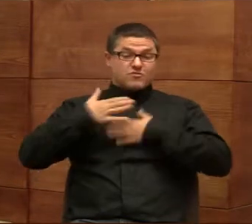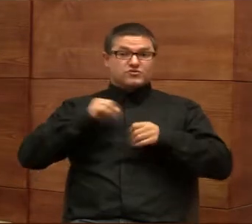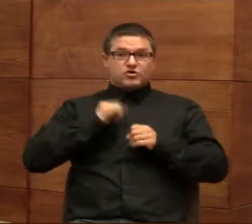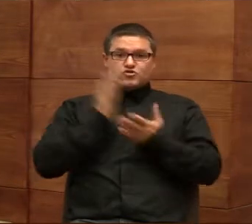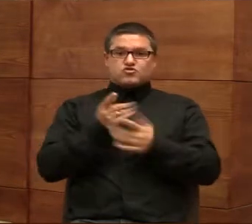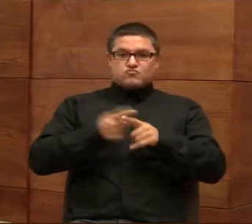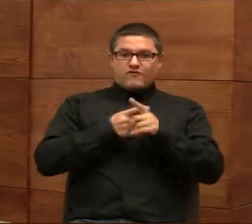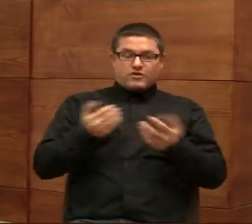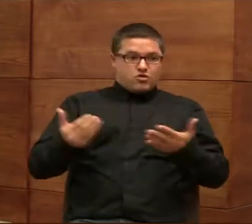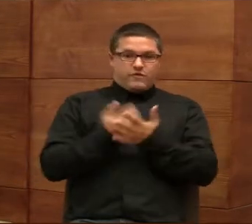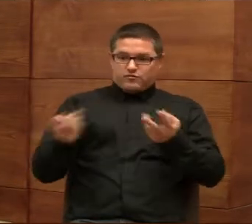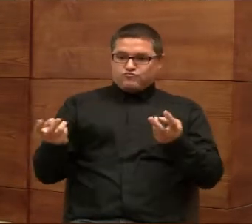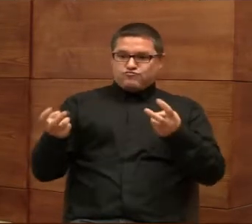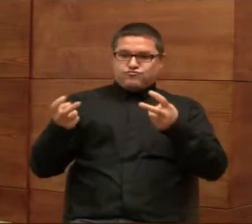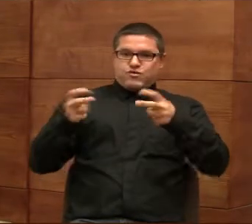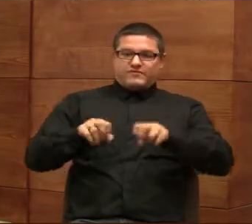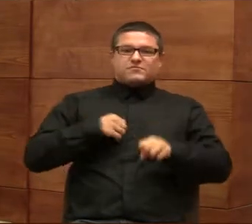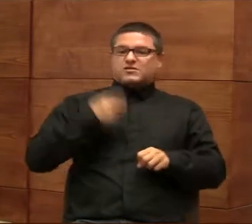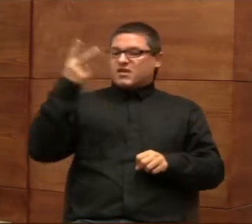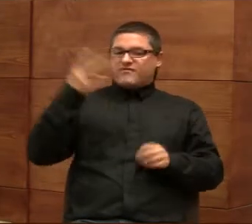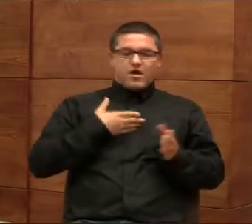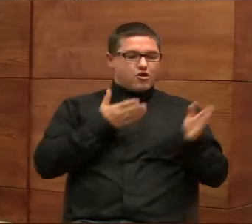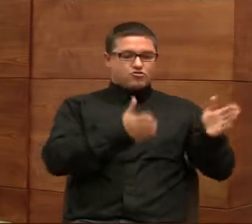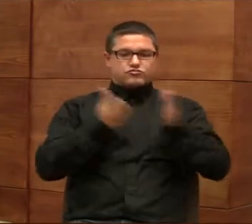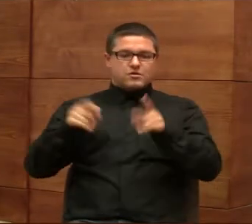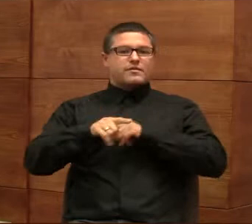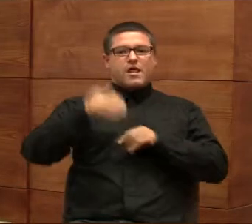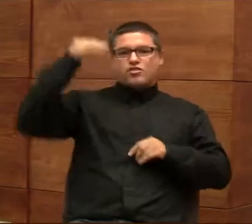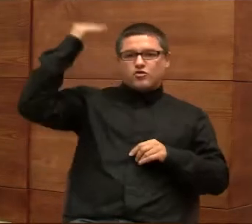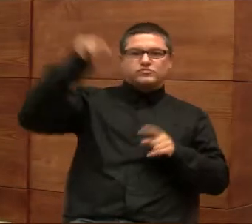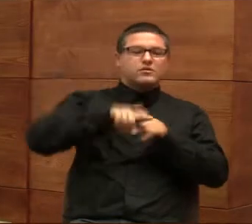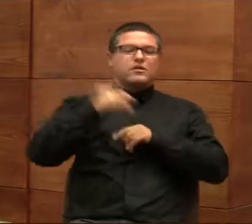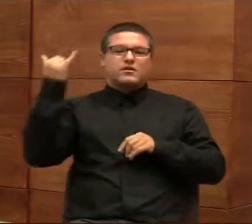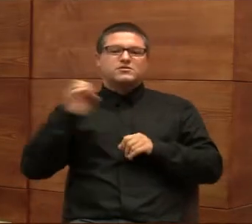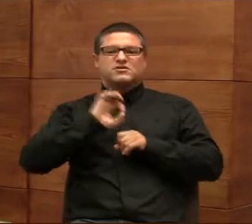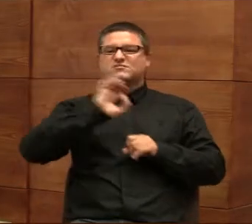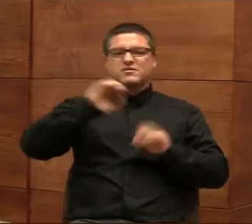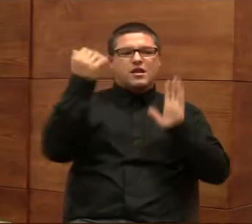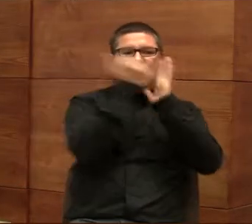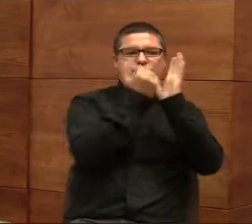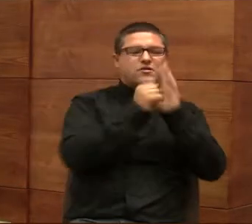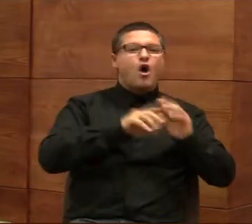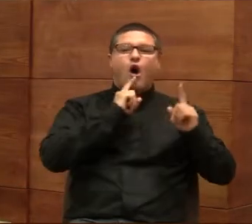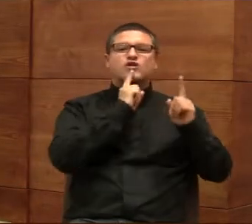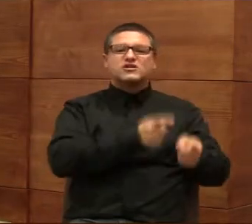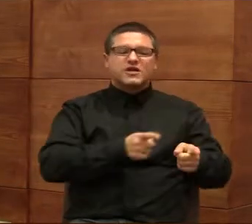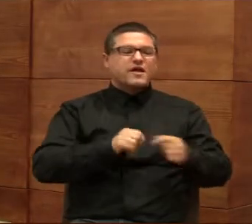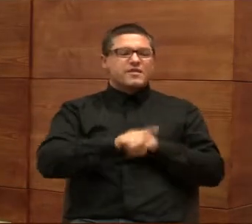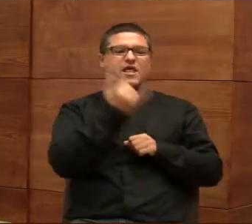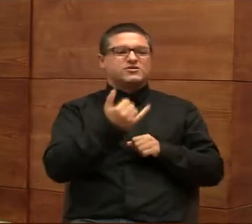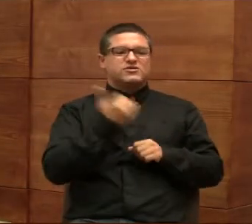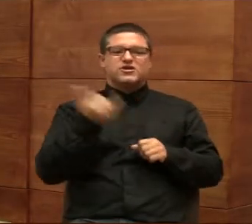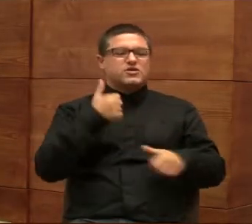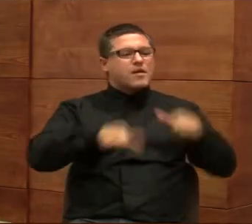pojawia, jeżeli mówimy o dosłownie takie klasyfikacje. Dla dorosłych, dla dzieci, prawda? I ta dla dzieci jeszcze nie jest przetłumaczona